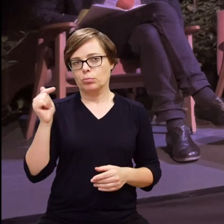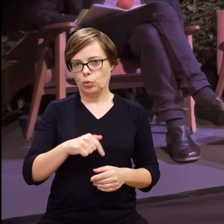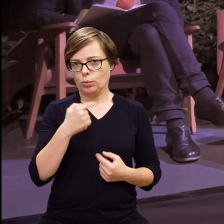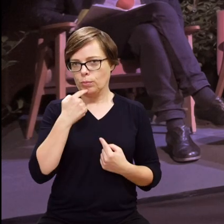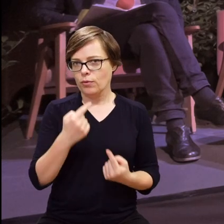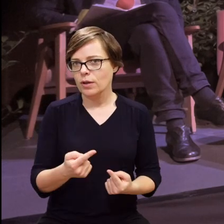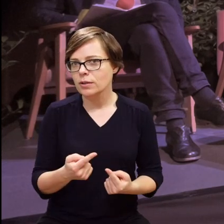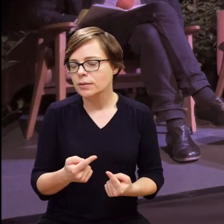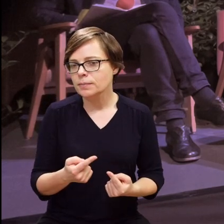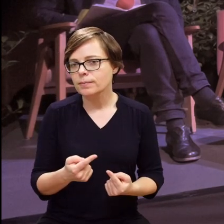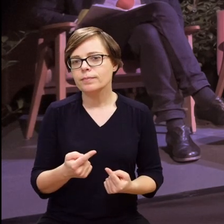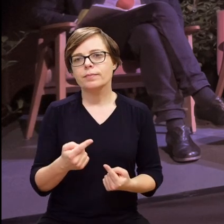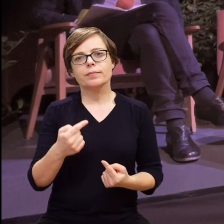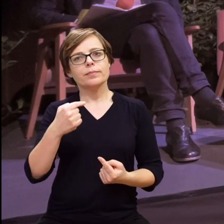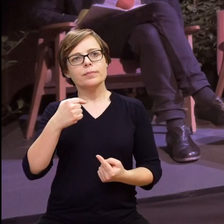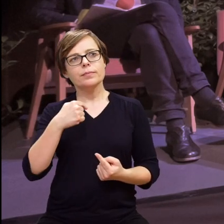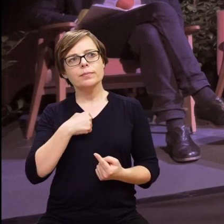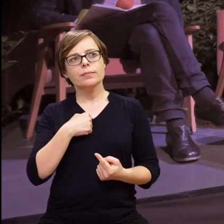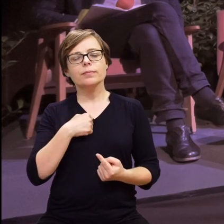założyłam, muszę powiedzieć,